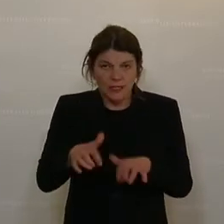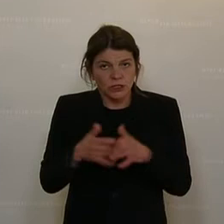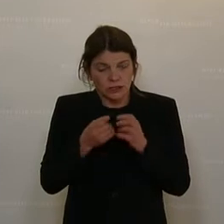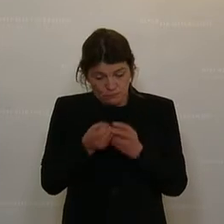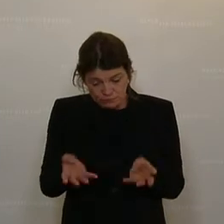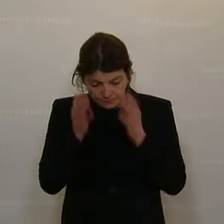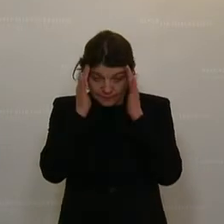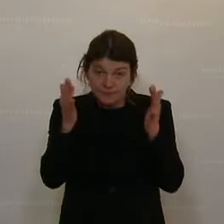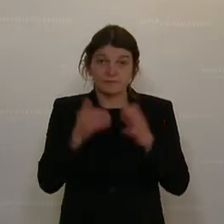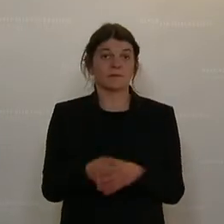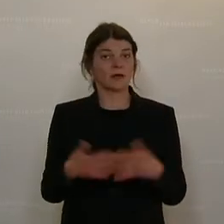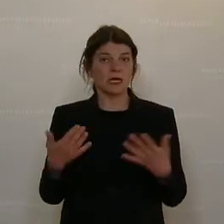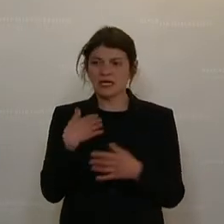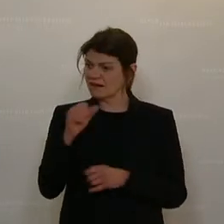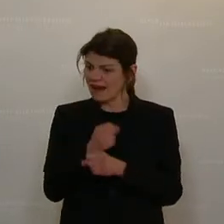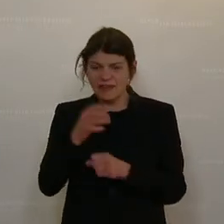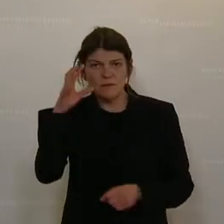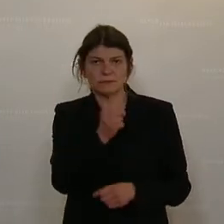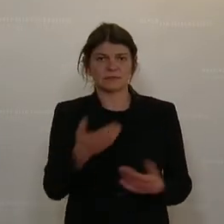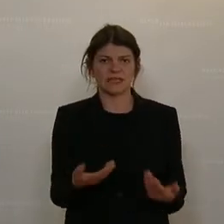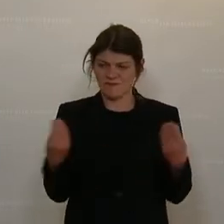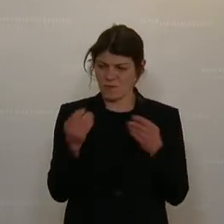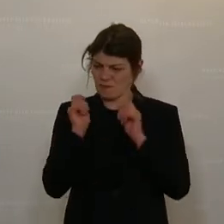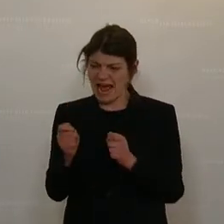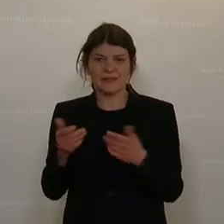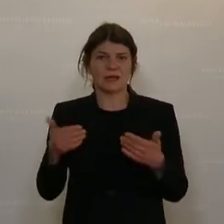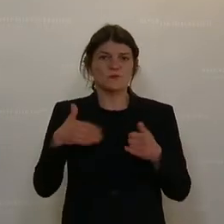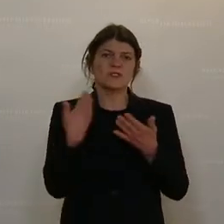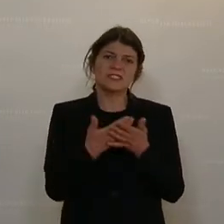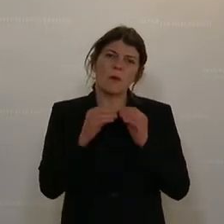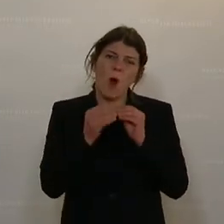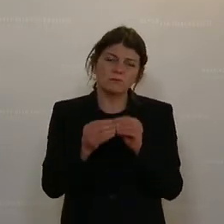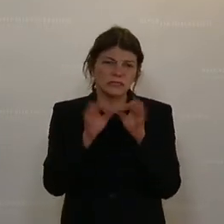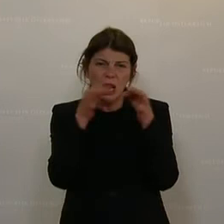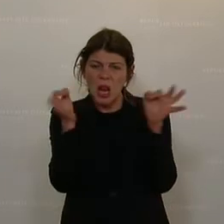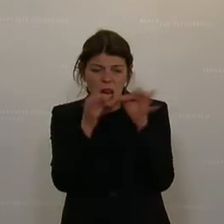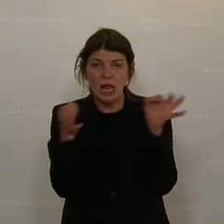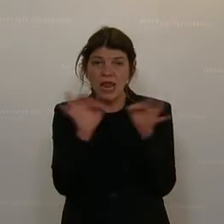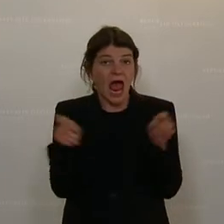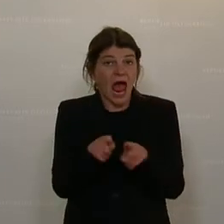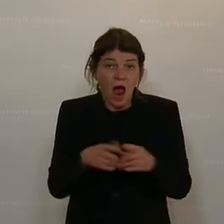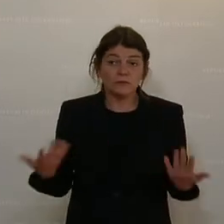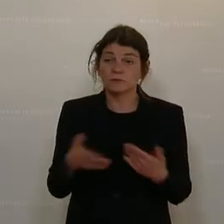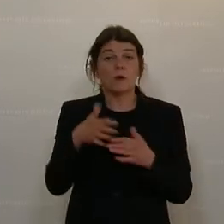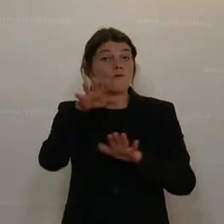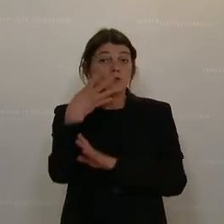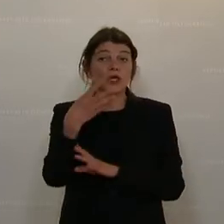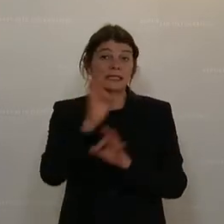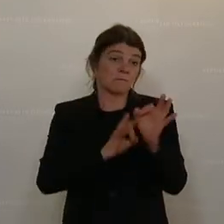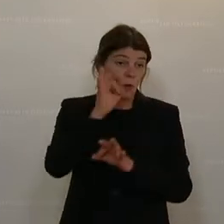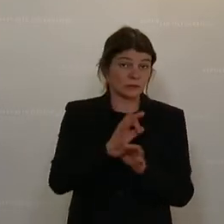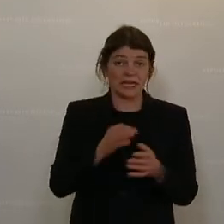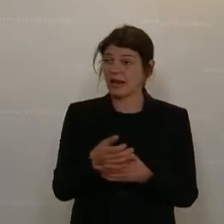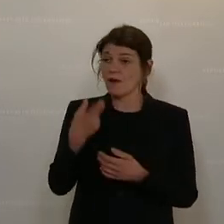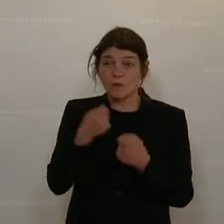hat. Und es ist auch nicht nachvollziehbar für mich, warum Anträge in derart komplexer Sprache erstellt werden, wodurch 95 Prozent der Gesellschaft